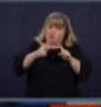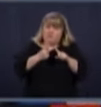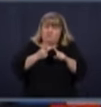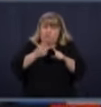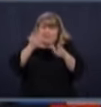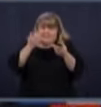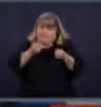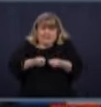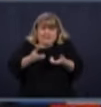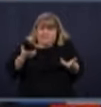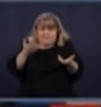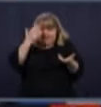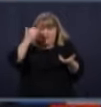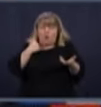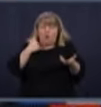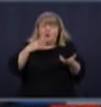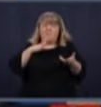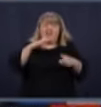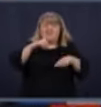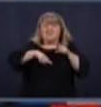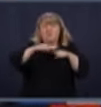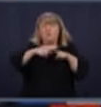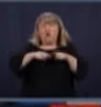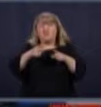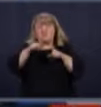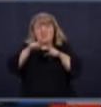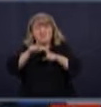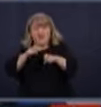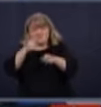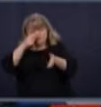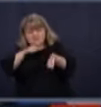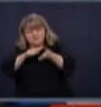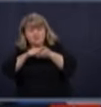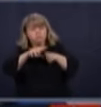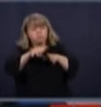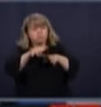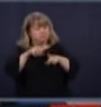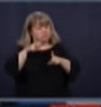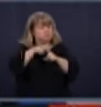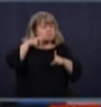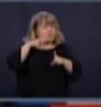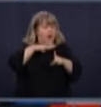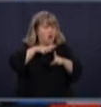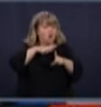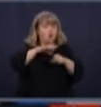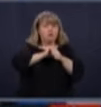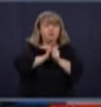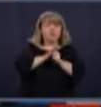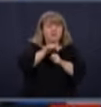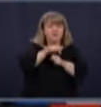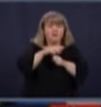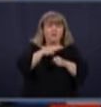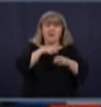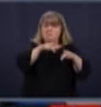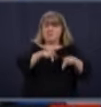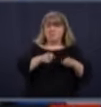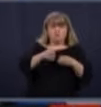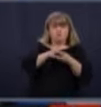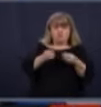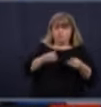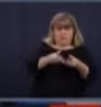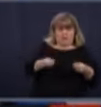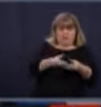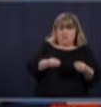nos tests détectent des fragments de virus, puis quelque part, les gens ne sont plus, ou même s'ils ont un peu de virus, ne sont plus